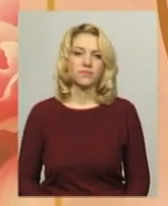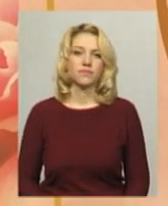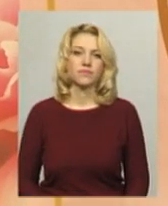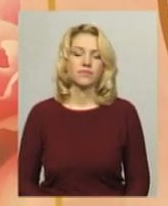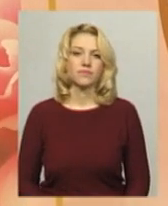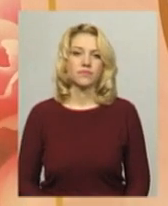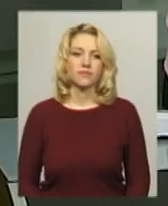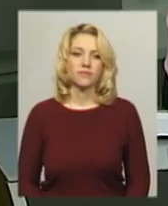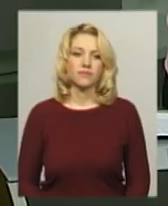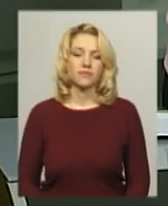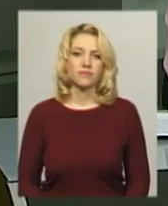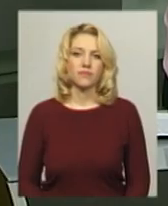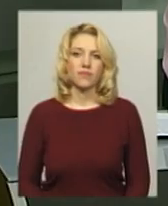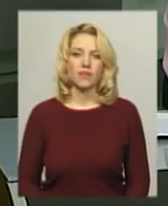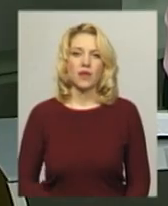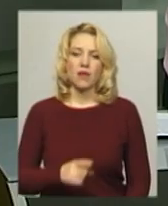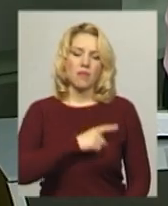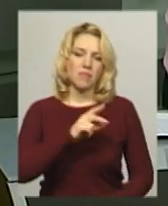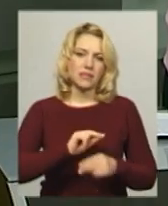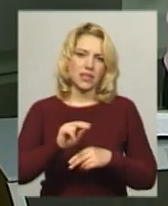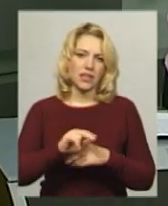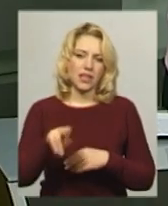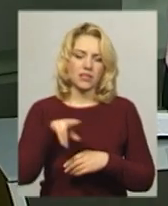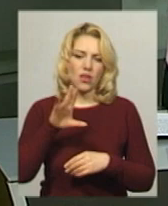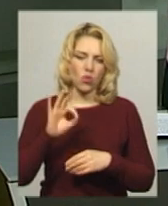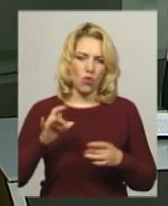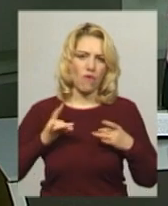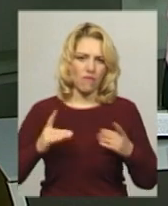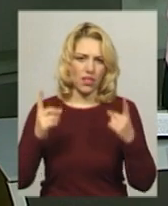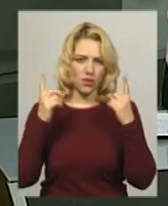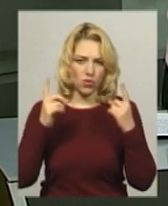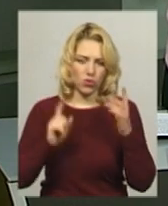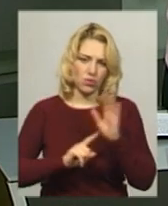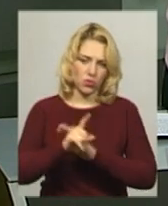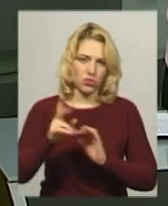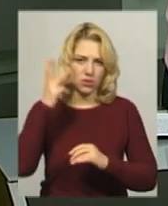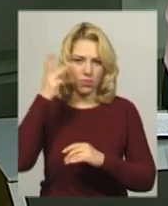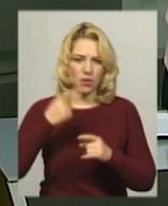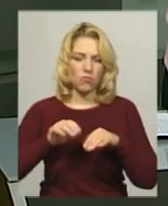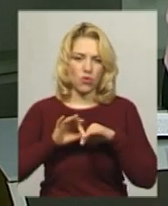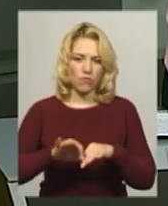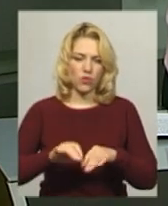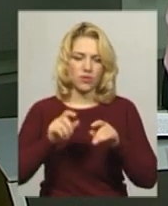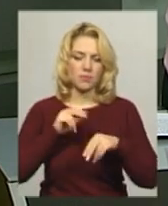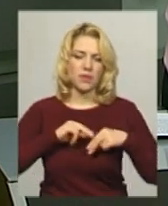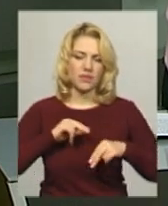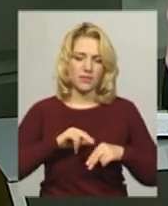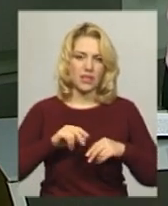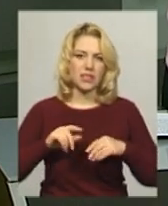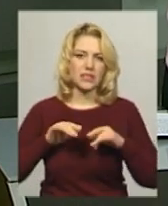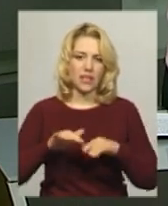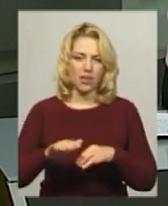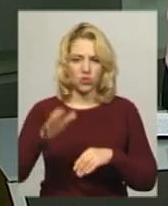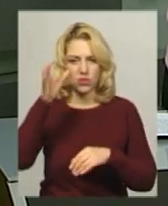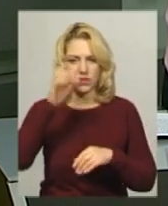по Ділі Центр. Майстер-класи до Великодня розпочались сьогодні у Хмельницькому. Проводять їх працівники закладів освіти міста. Про